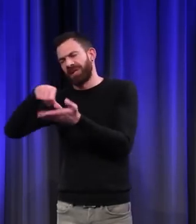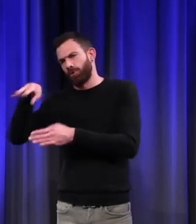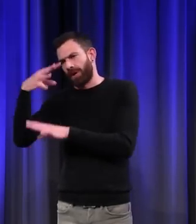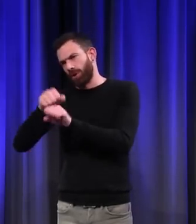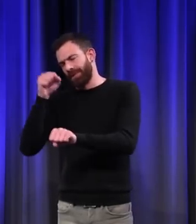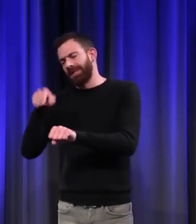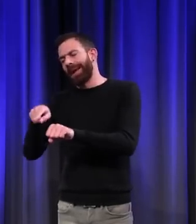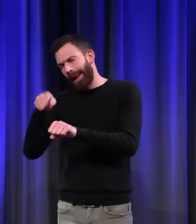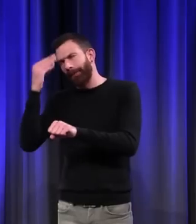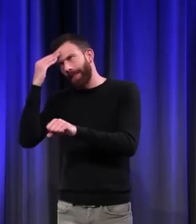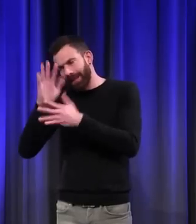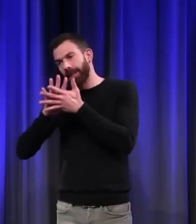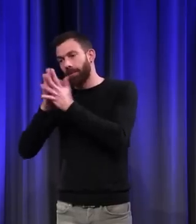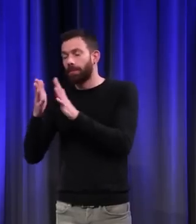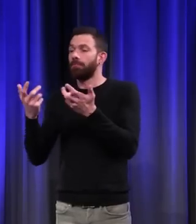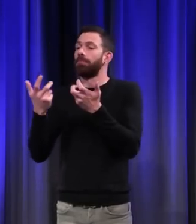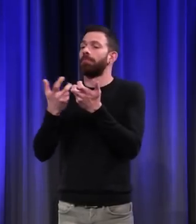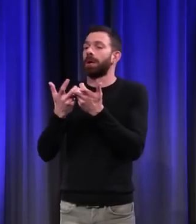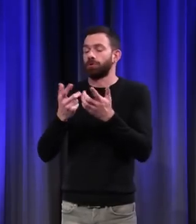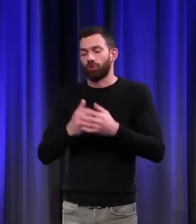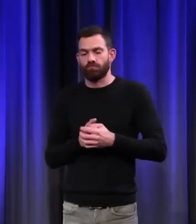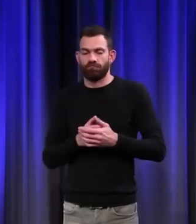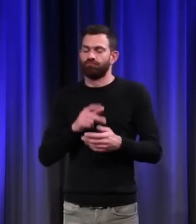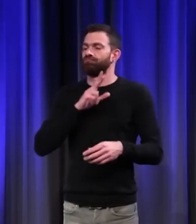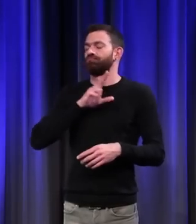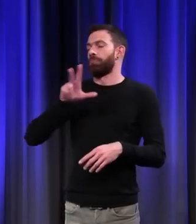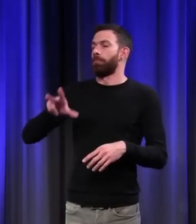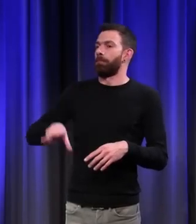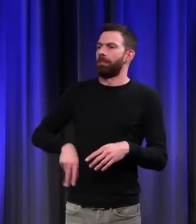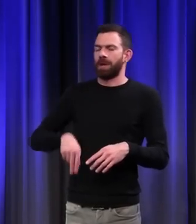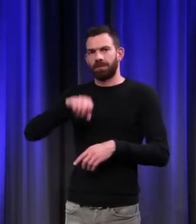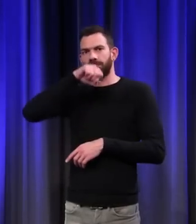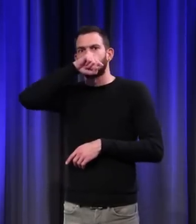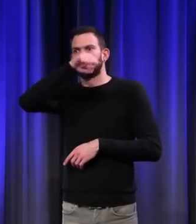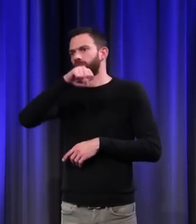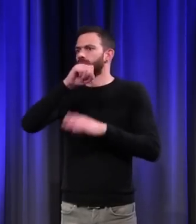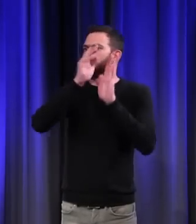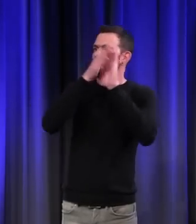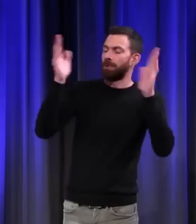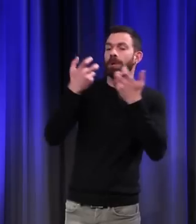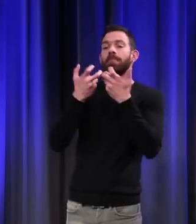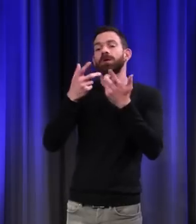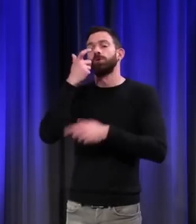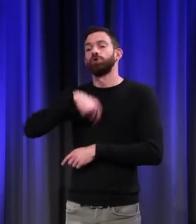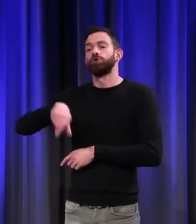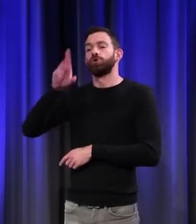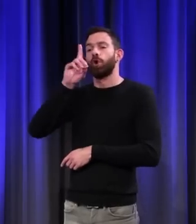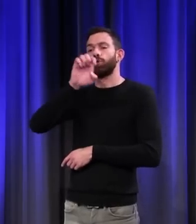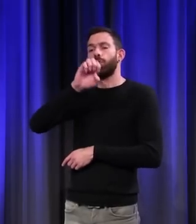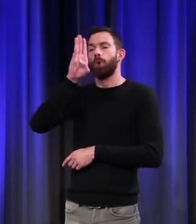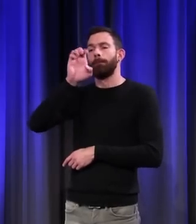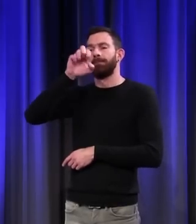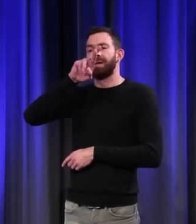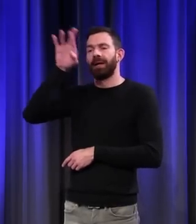changer. Mais quand un prince grand mécène et bibliophile comme Jean de Berry, le frère du roi de France Charles V,